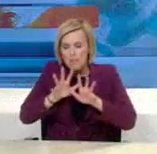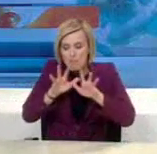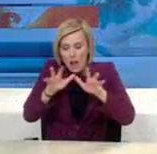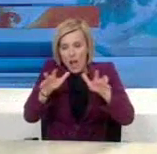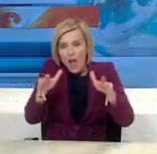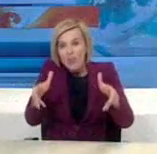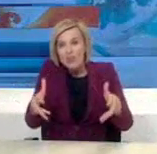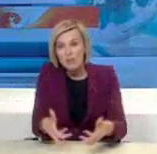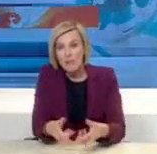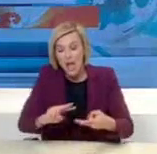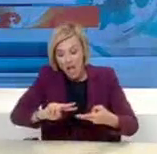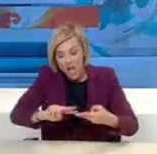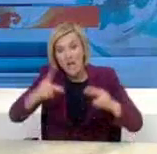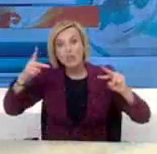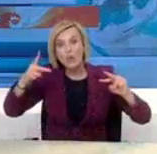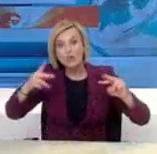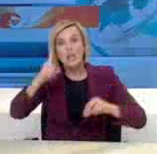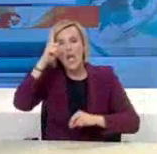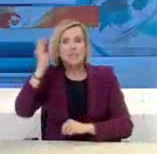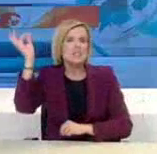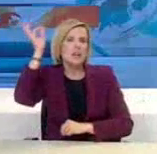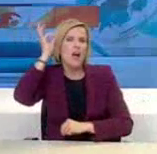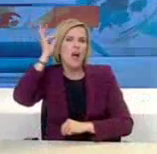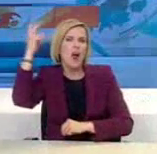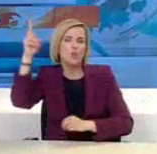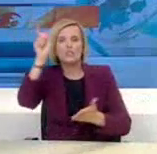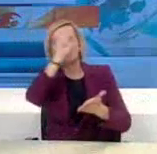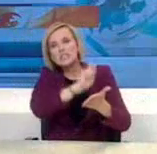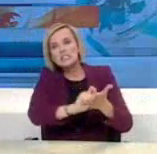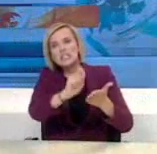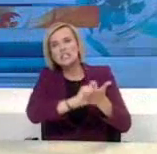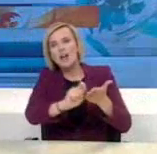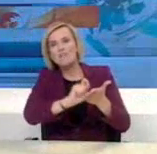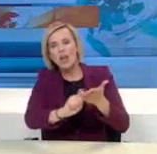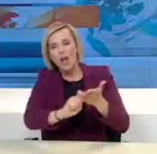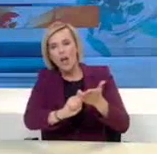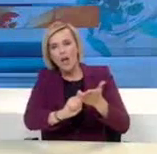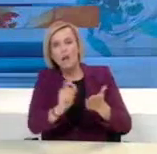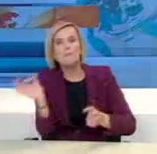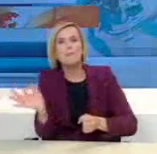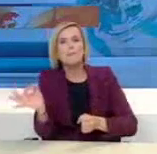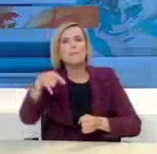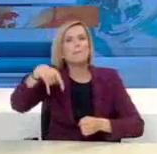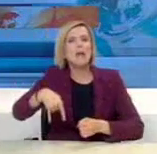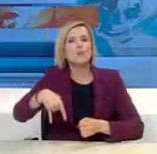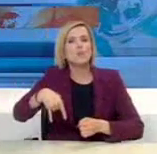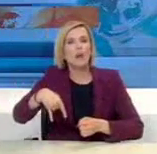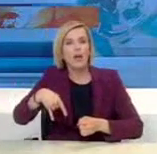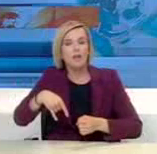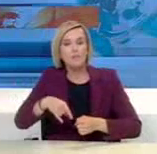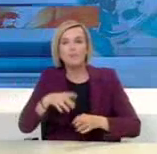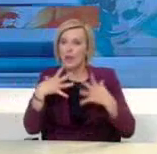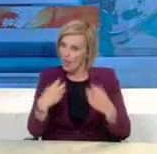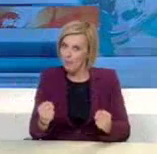εχθρό και ο Γάλλος συγγραφέας, ο Αλμπέρ Καμή, γράφει στο αριστούργημα του η πανούκλα. Υπάρχει μόνο ένας τρόπος να αντιμετωπίσει